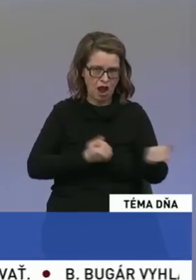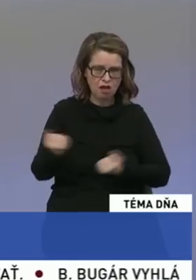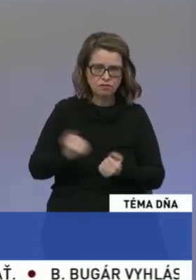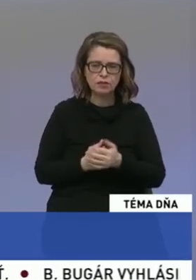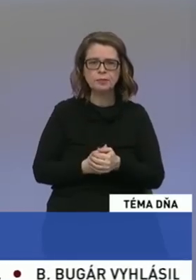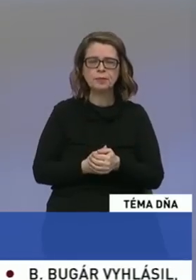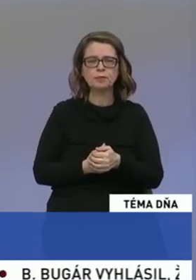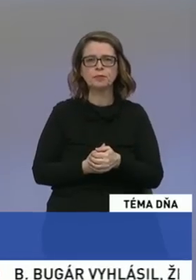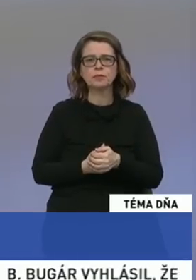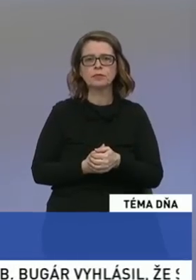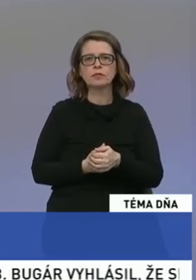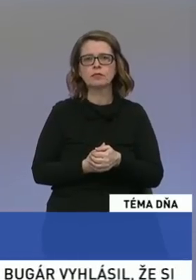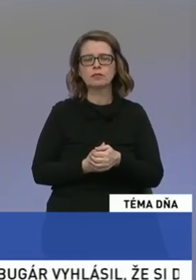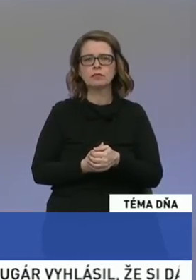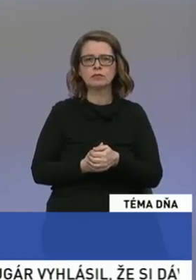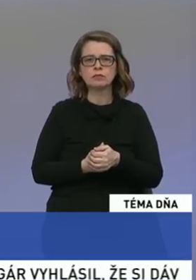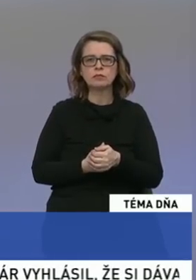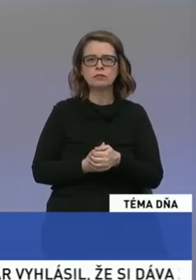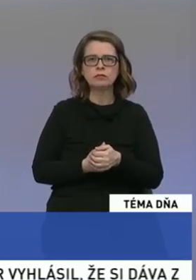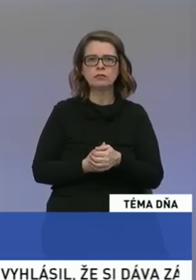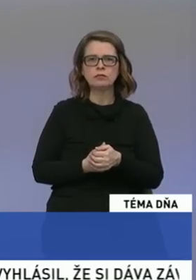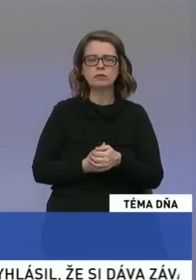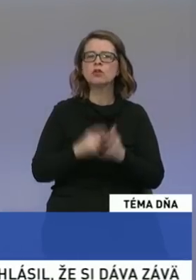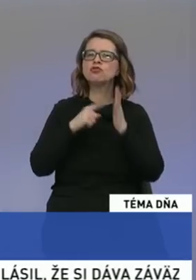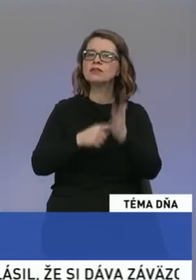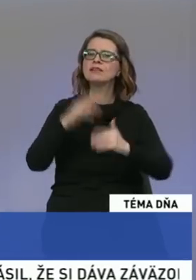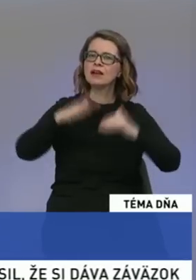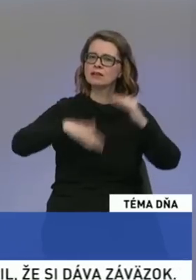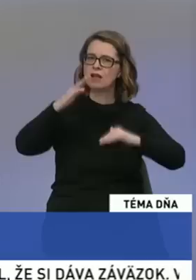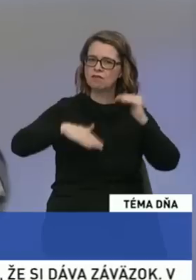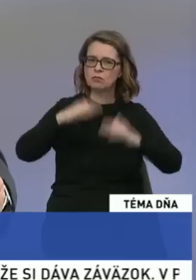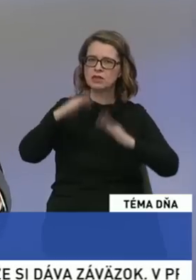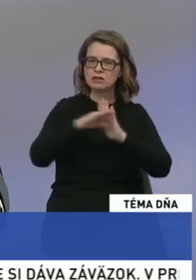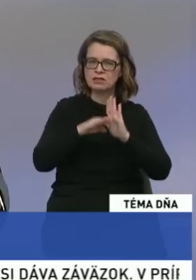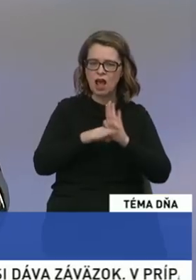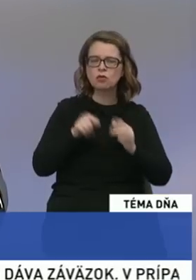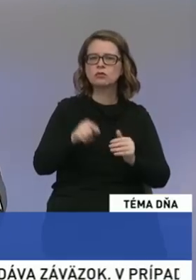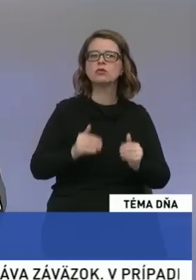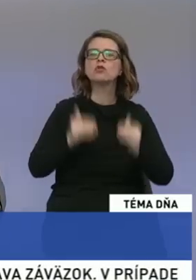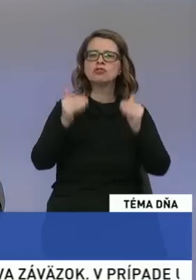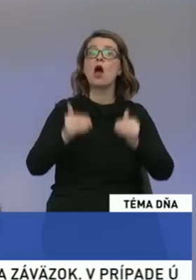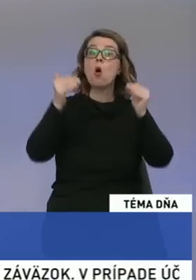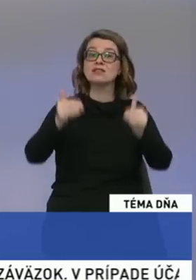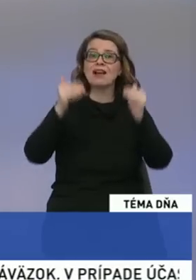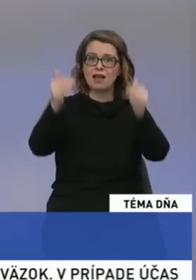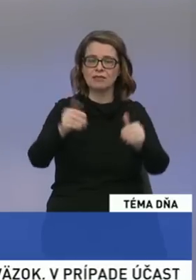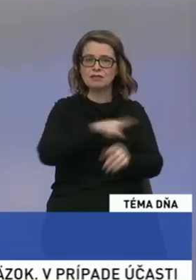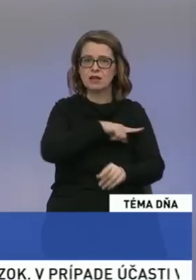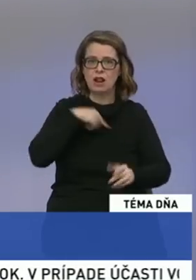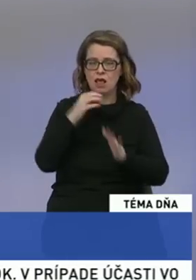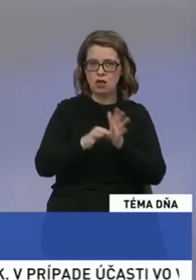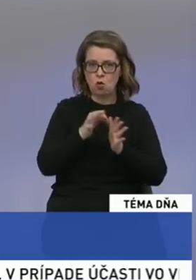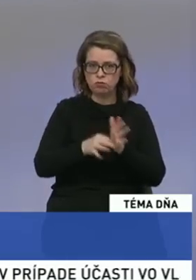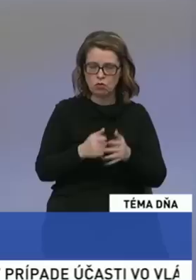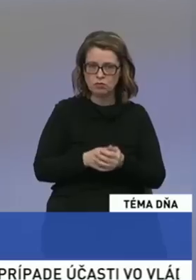v rámci jednotlivých úradov. Ča týka stavebného zákona odkladá sa už niekoľko volebných období prijatie nového stavebného